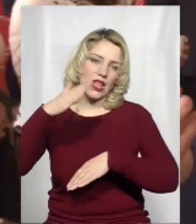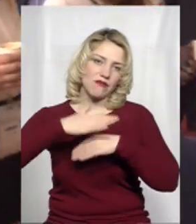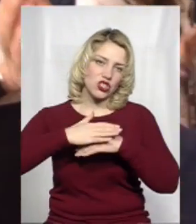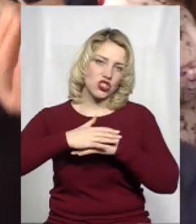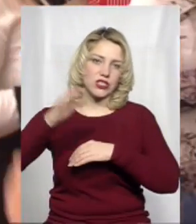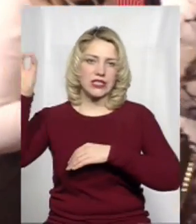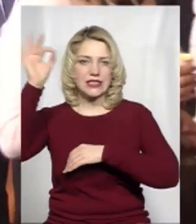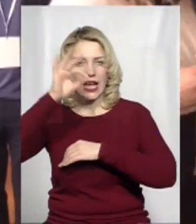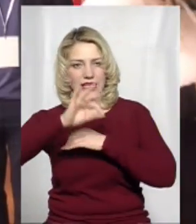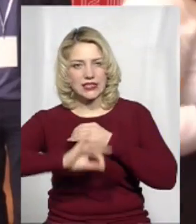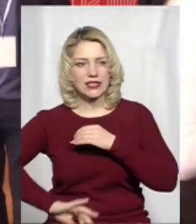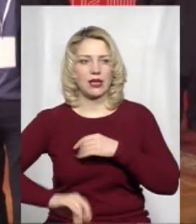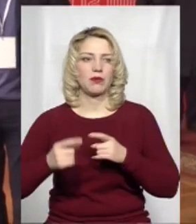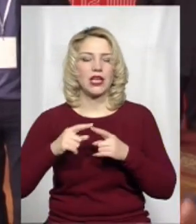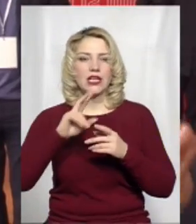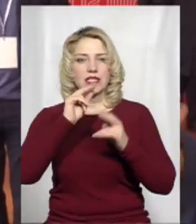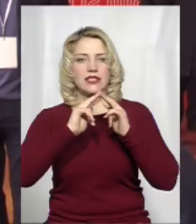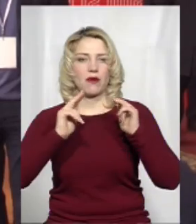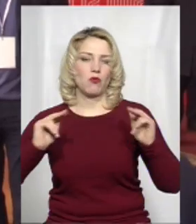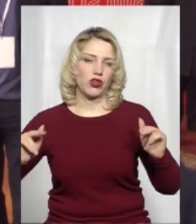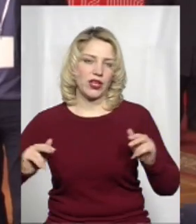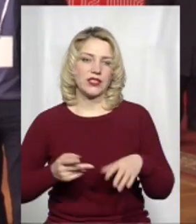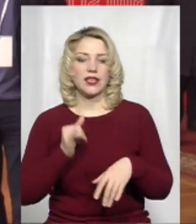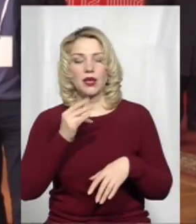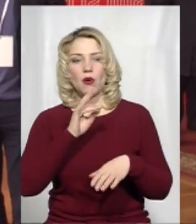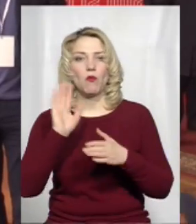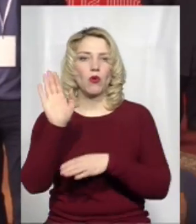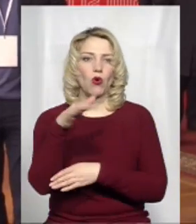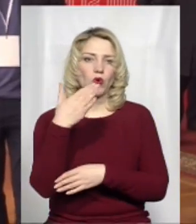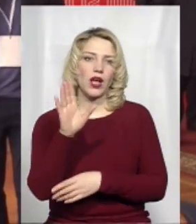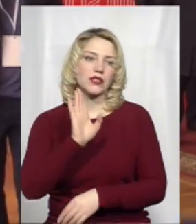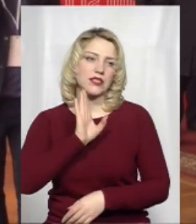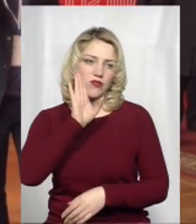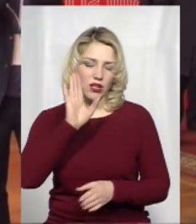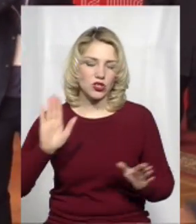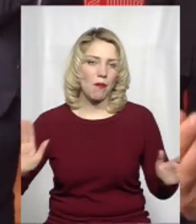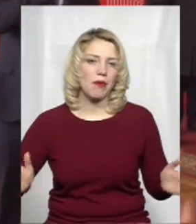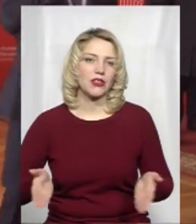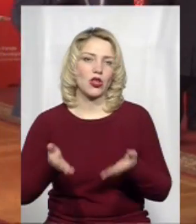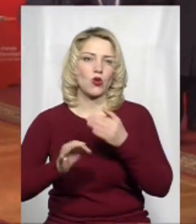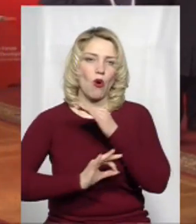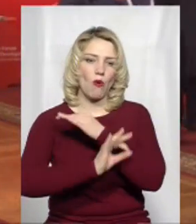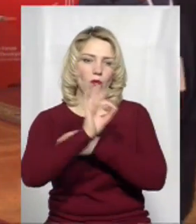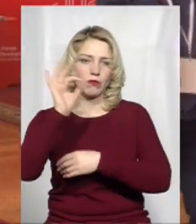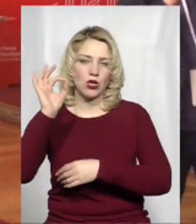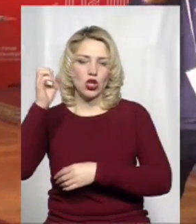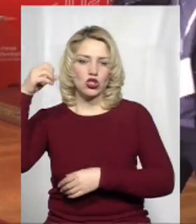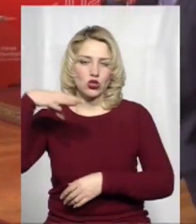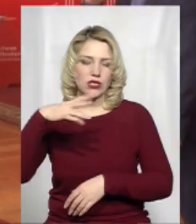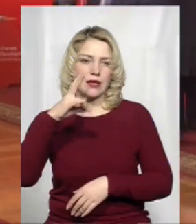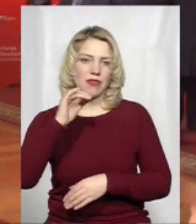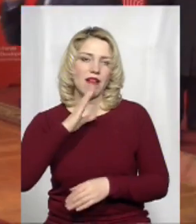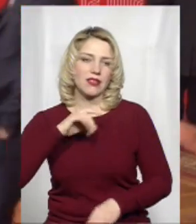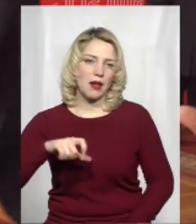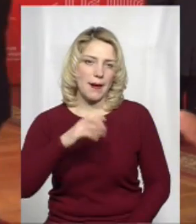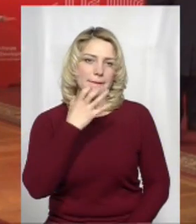сонця з гмурів Меджибіжської фортеці, прогулятися вранішнім підйомом сонця над Південним Бугом. Цього немає,